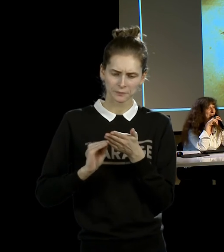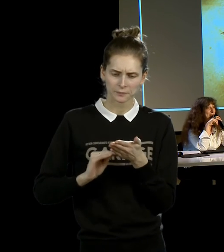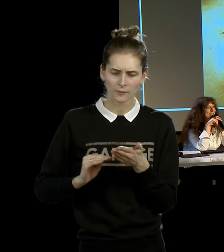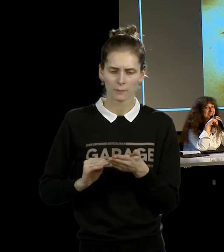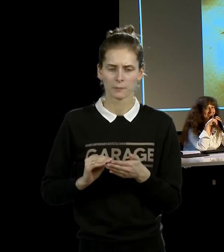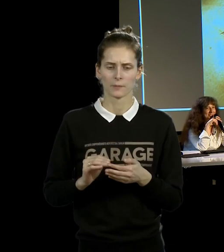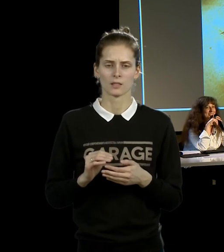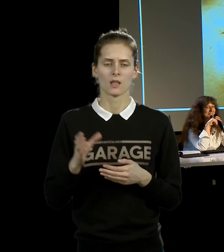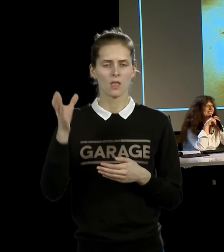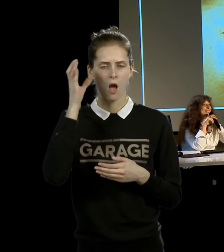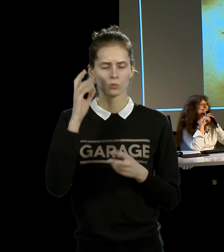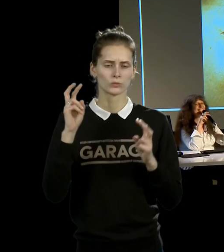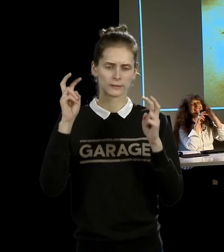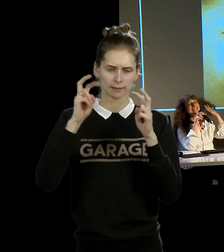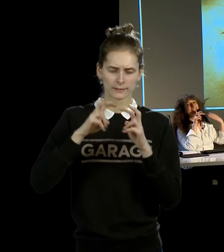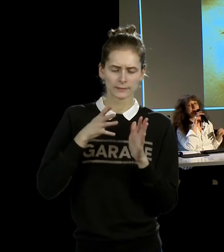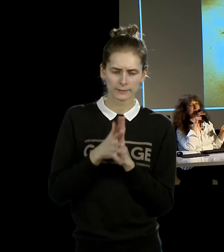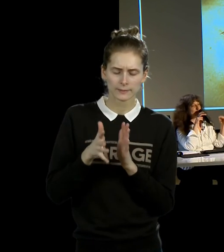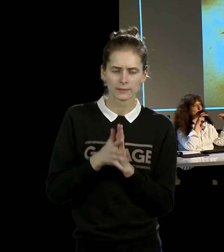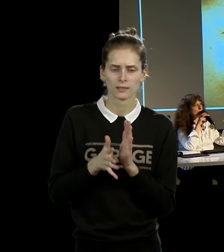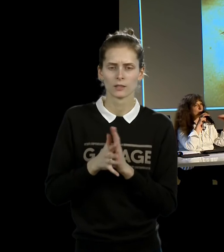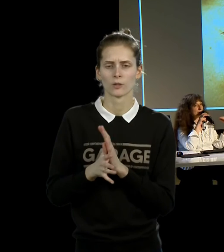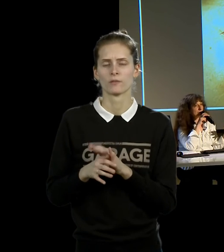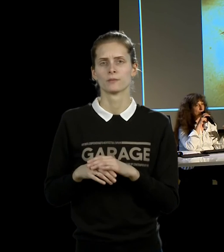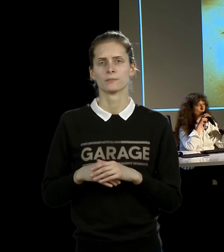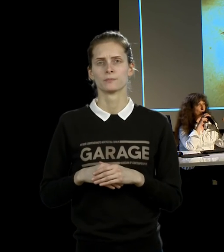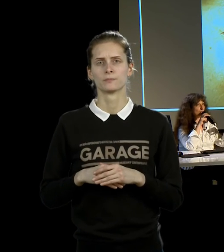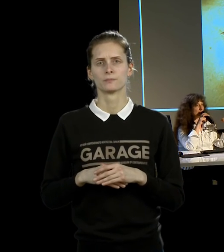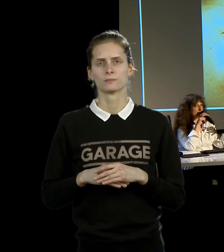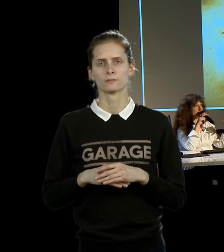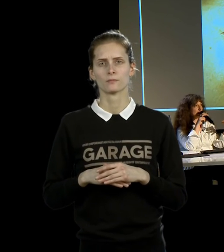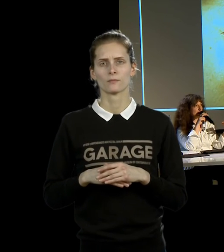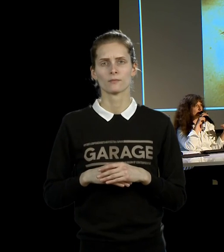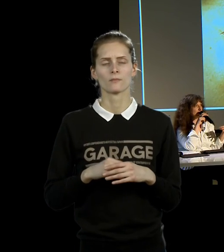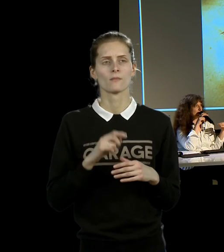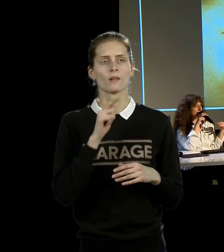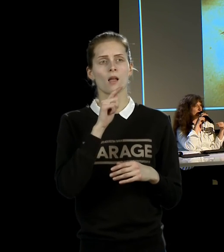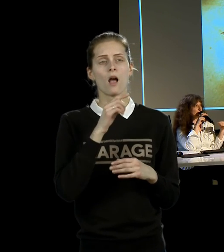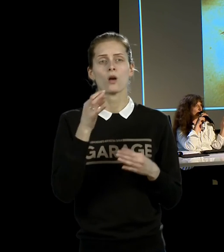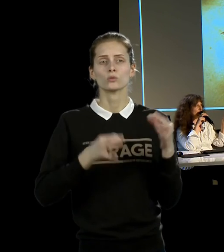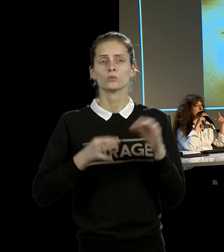скажем так, с известных позиций. За то, что он указан, что